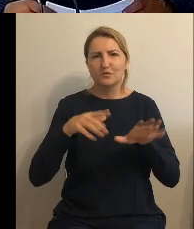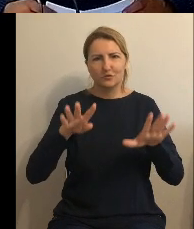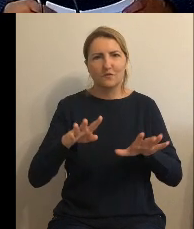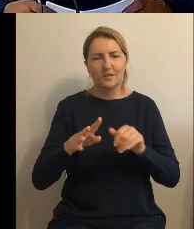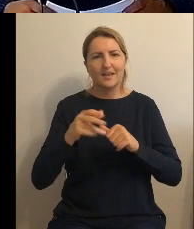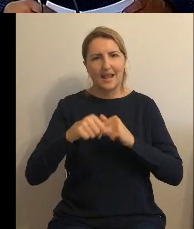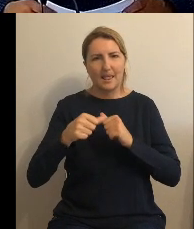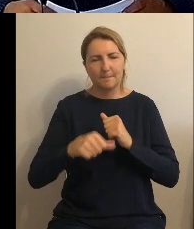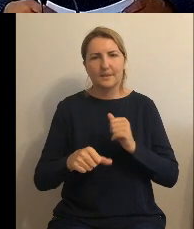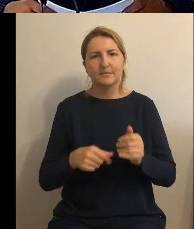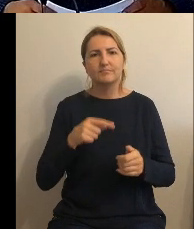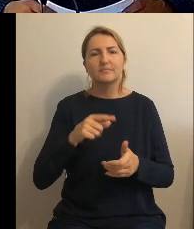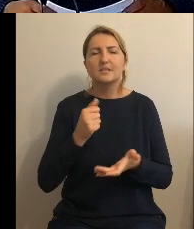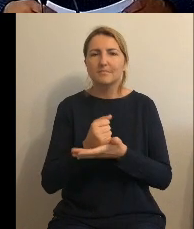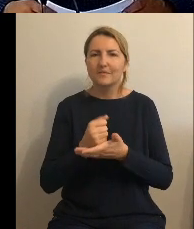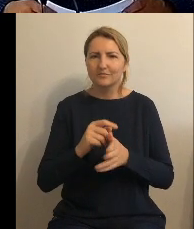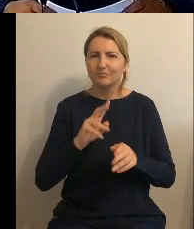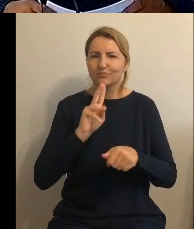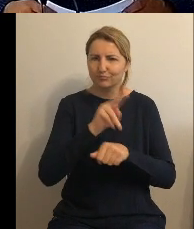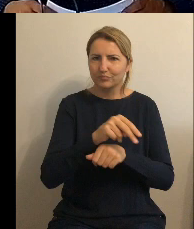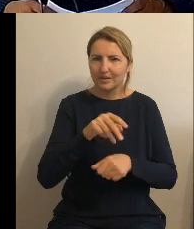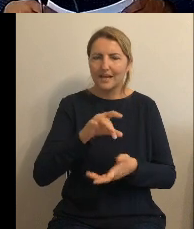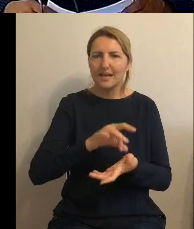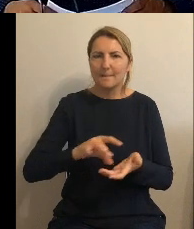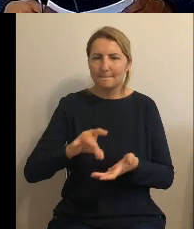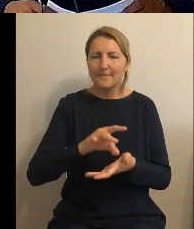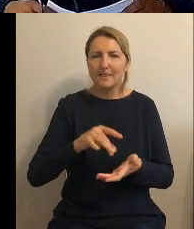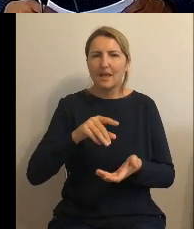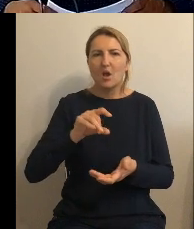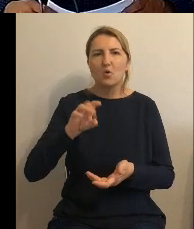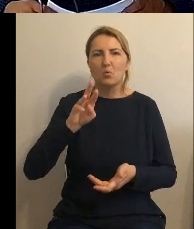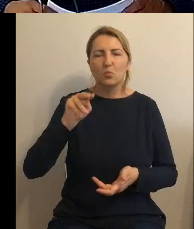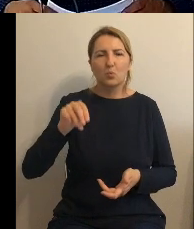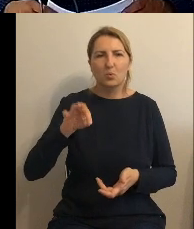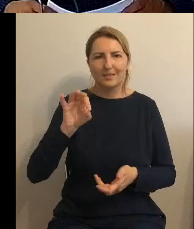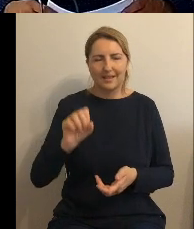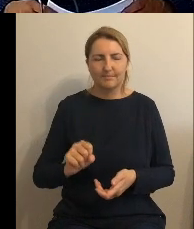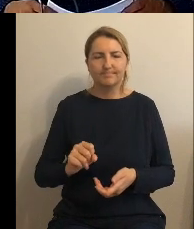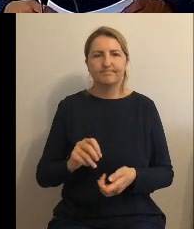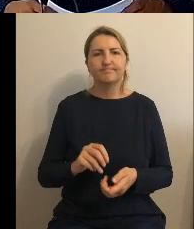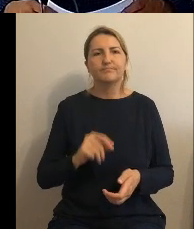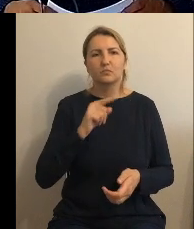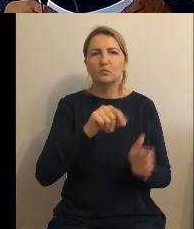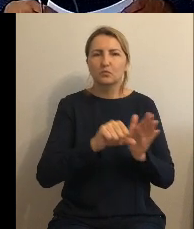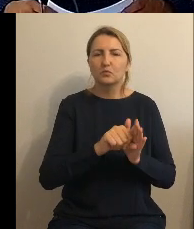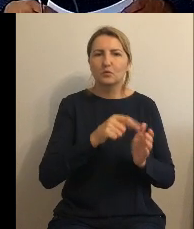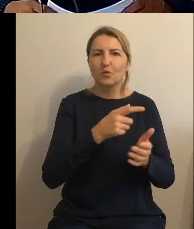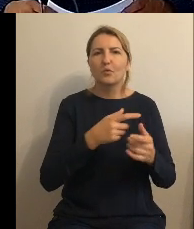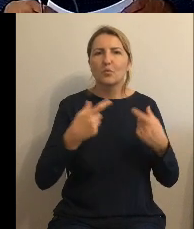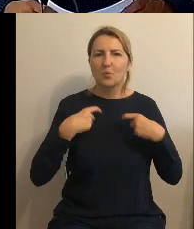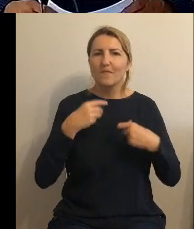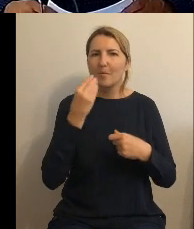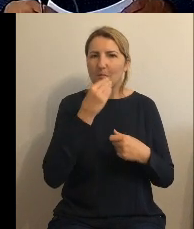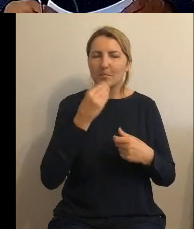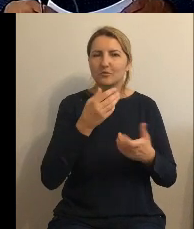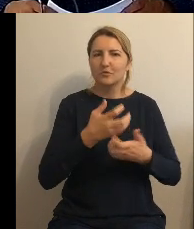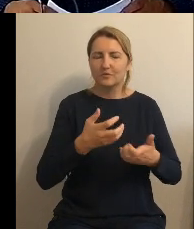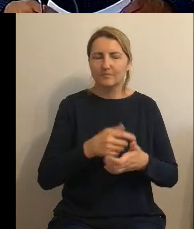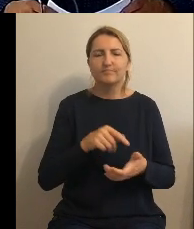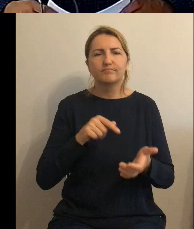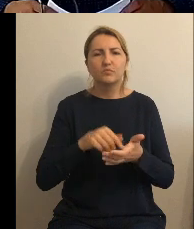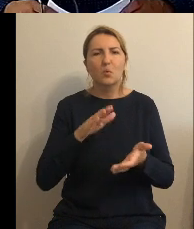Kujawsko-Pomorskiego Stowarzyszenia Salutaris. Uchwala się, co następuje. Paragraf pierwszy. Gmina Gruta